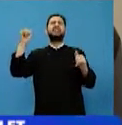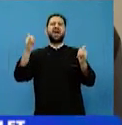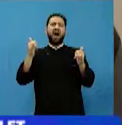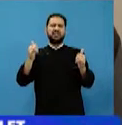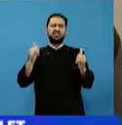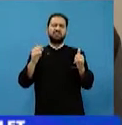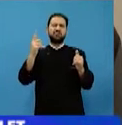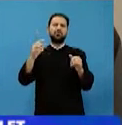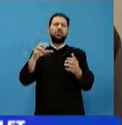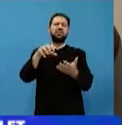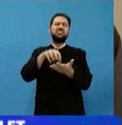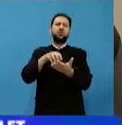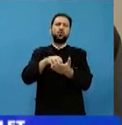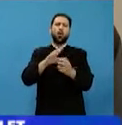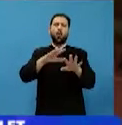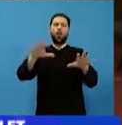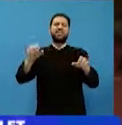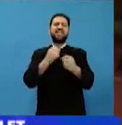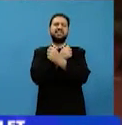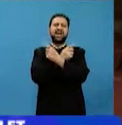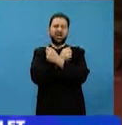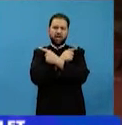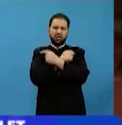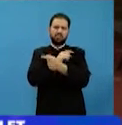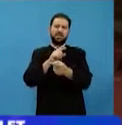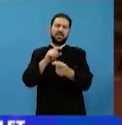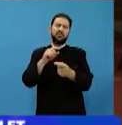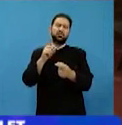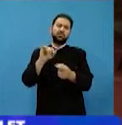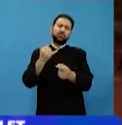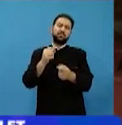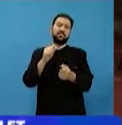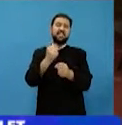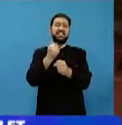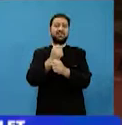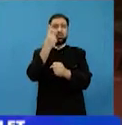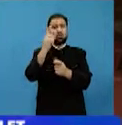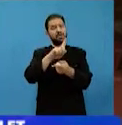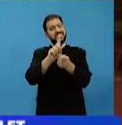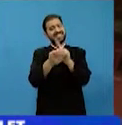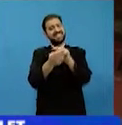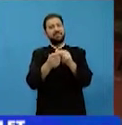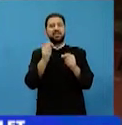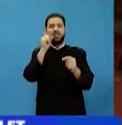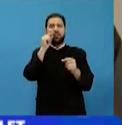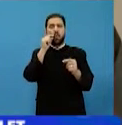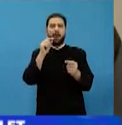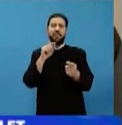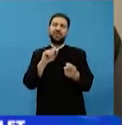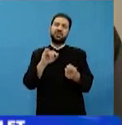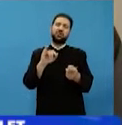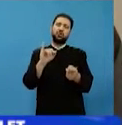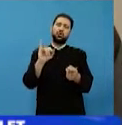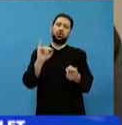urma războiului greco-turc s-a făcut un schimb de populații. Cei care erau acolo au migrat către Grecia și